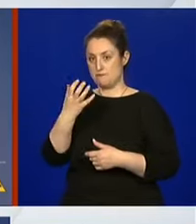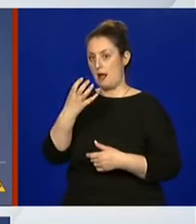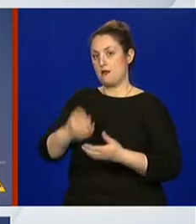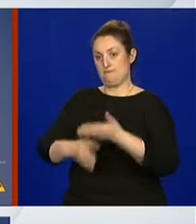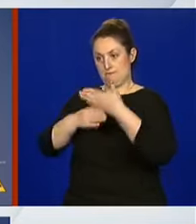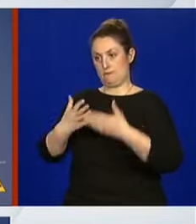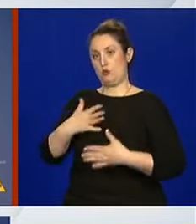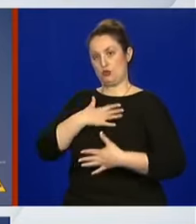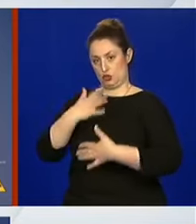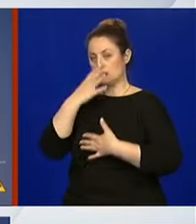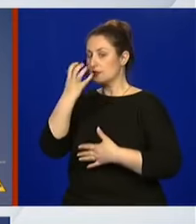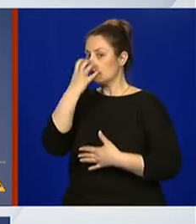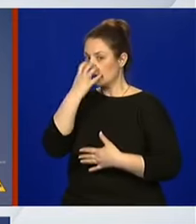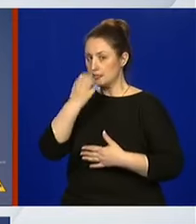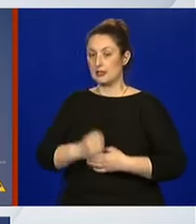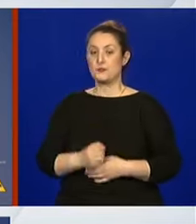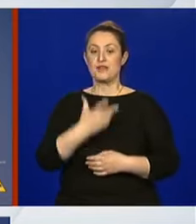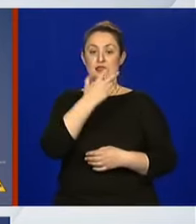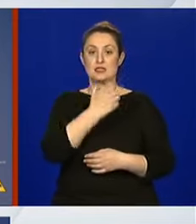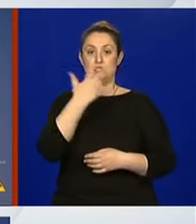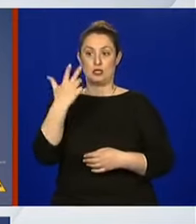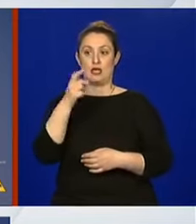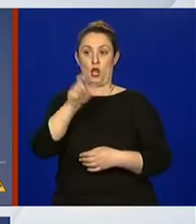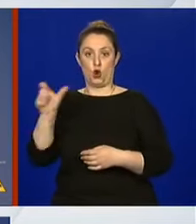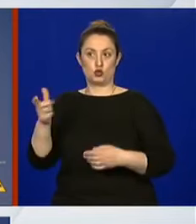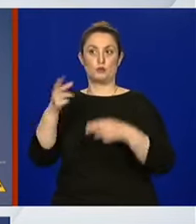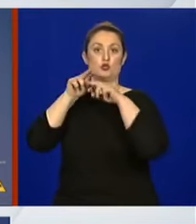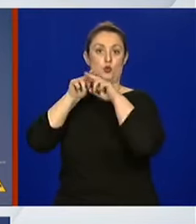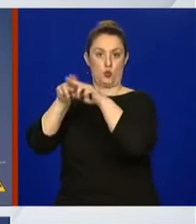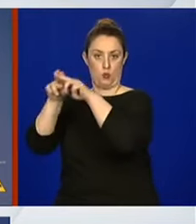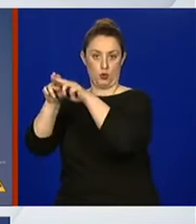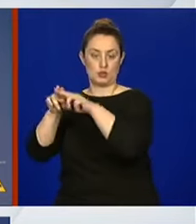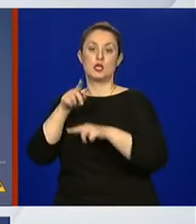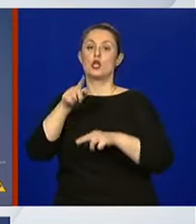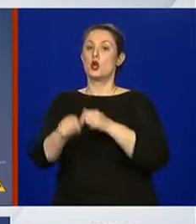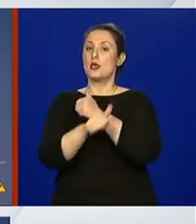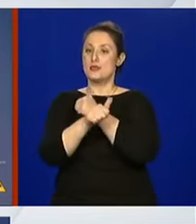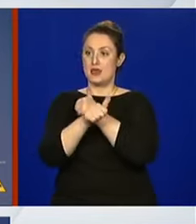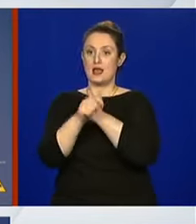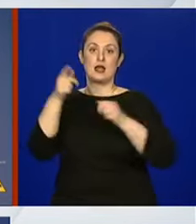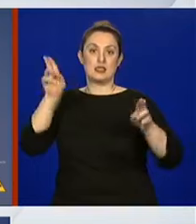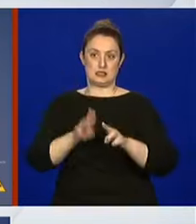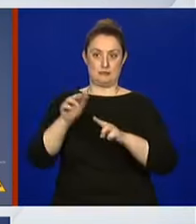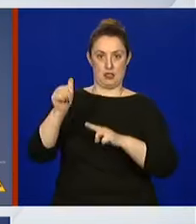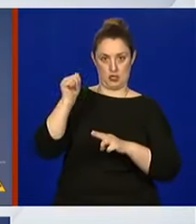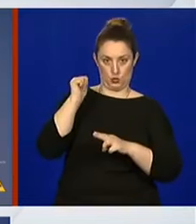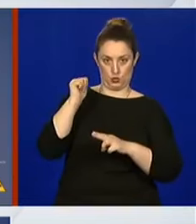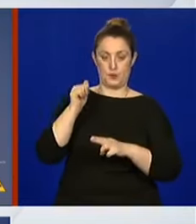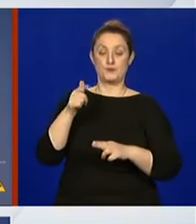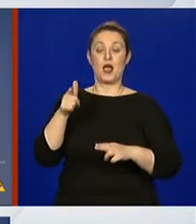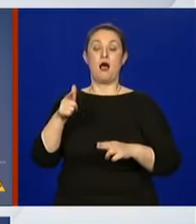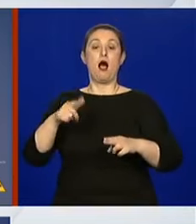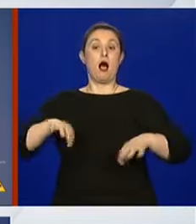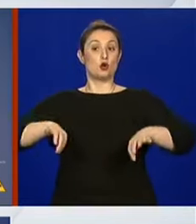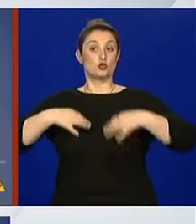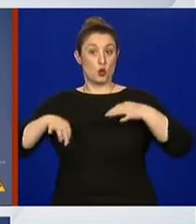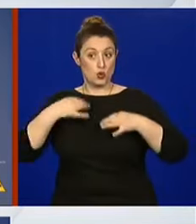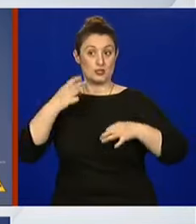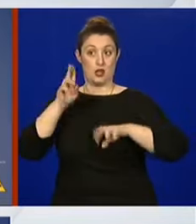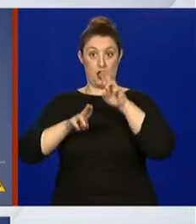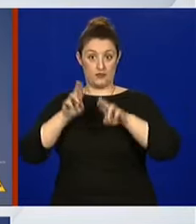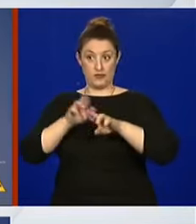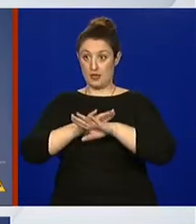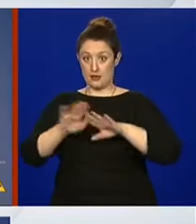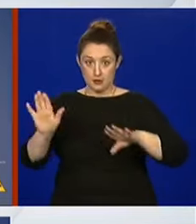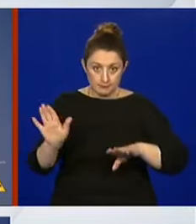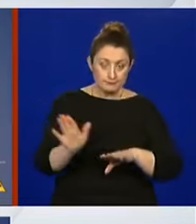spitaliziranih je 303 i danes manje nego jučer. Oporavljenih, odnosno otpuštenih i